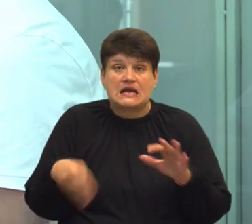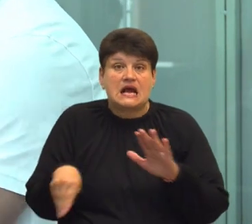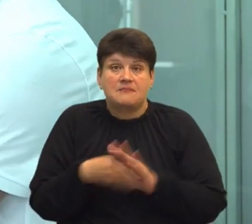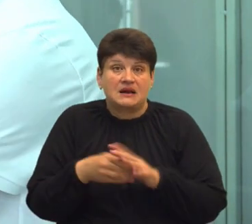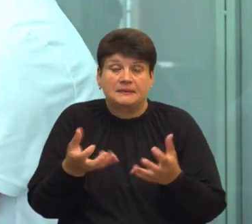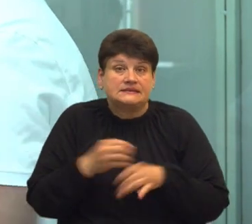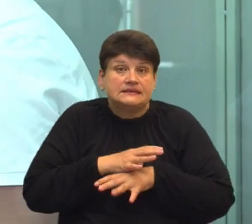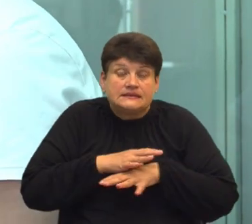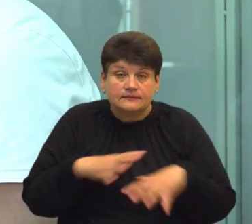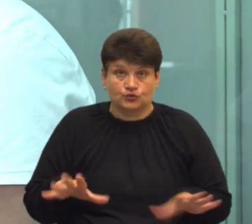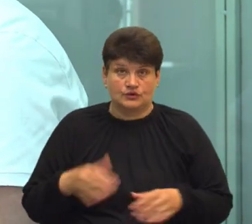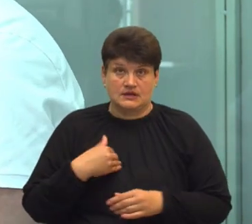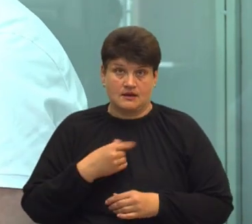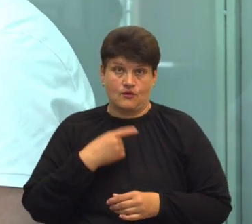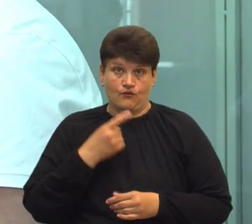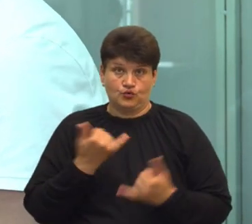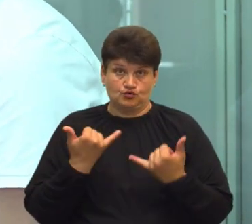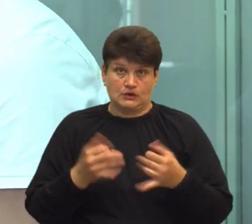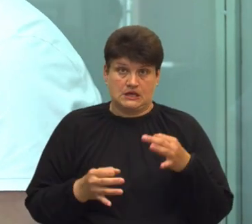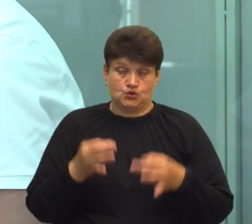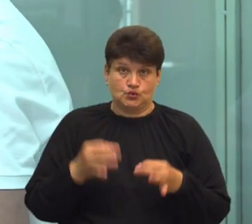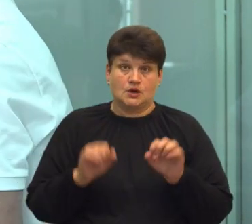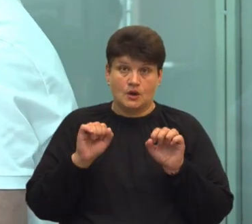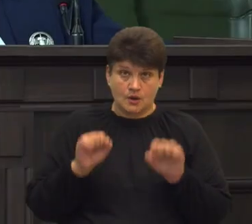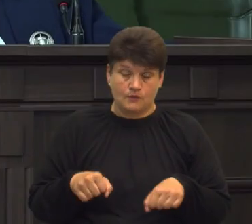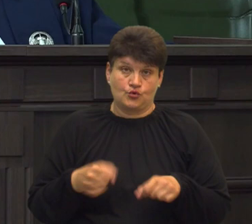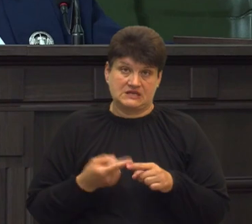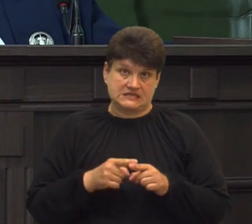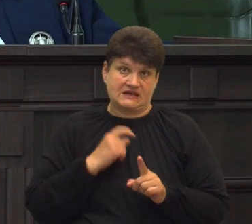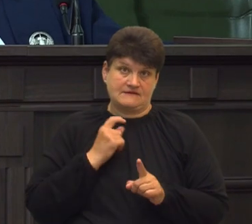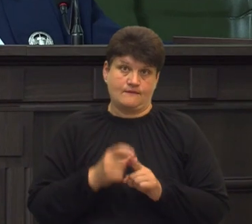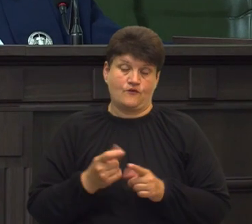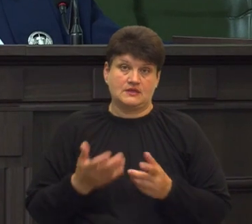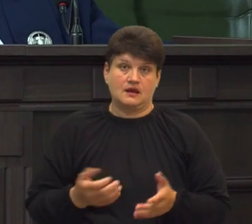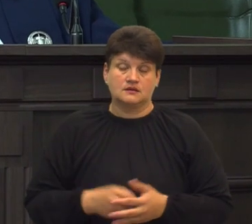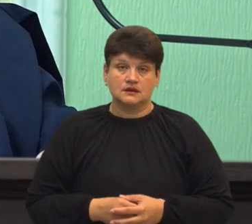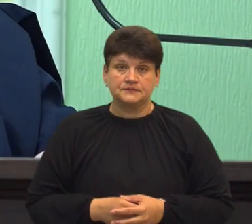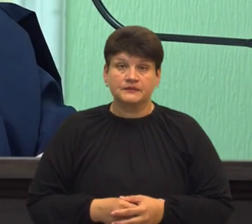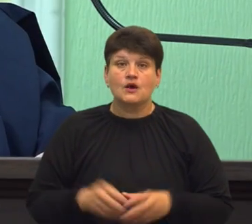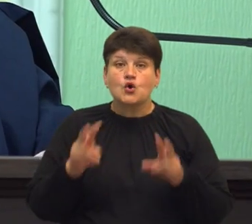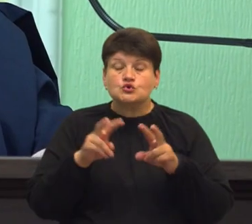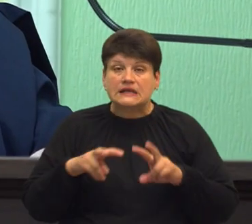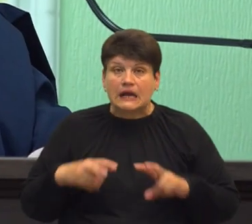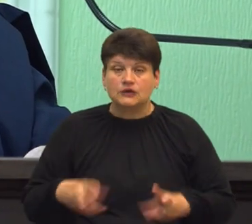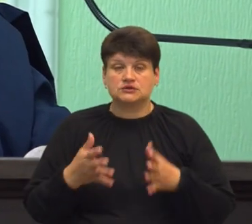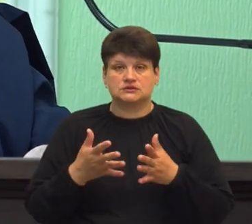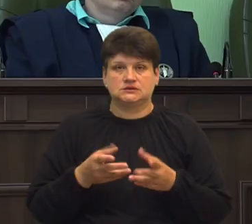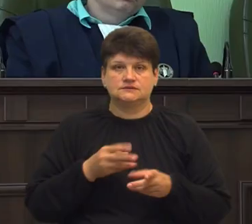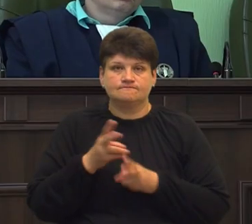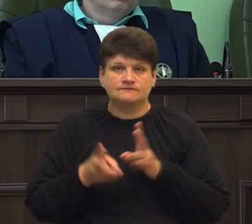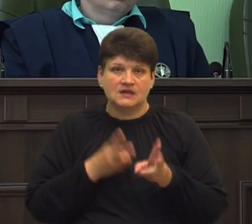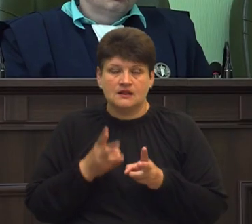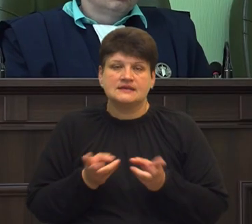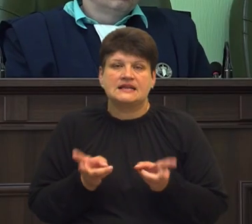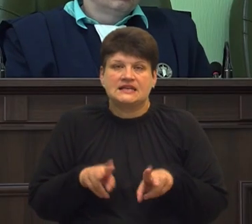я вам говорю сьогодні на суді і можу не за це відповідати. Розглянувши апеляції сторін, суд залишив рішення без змін.